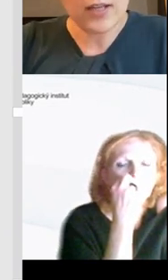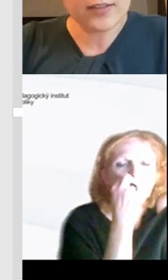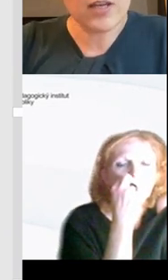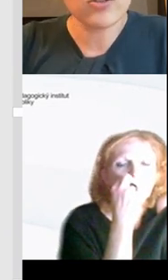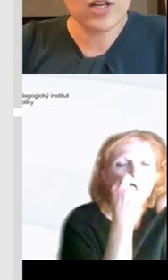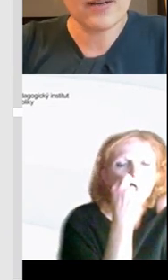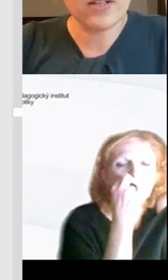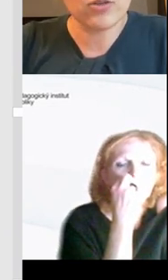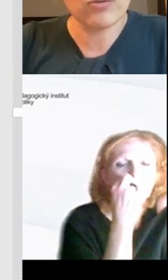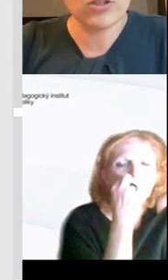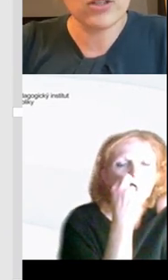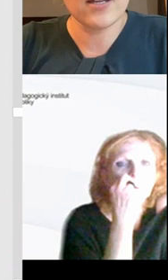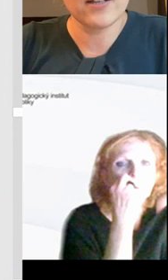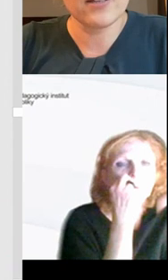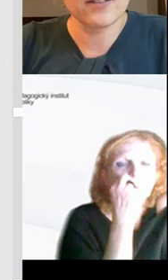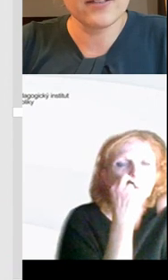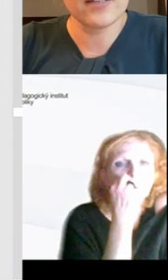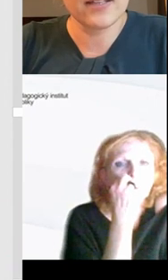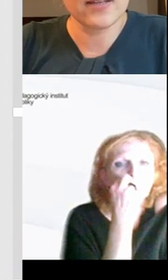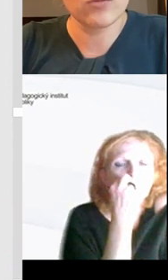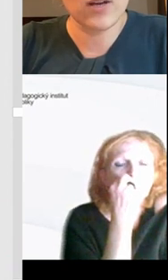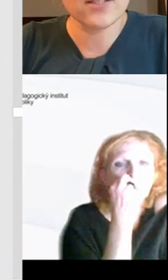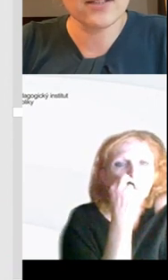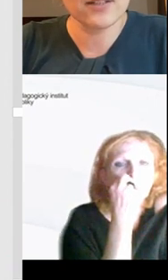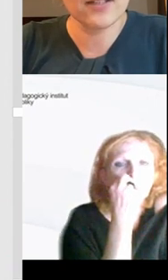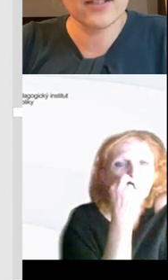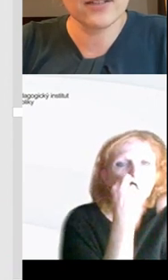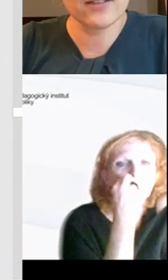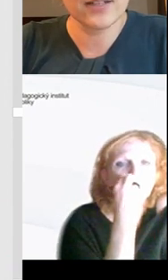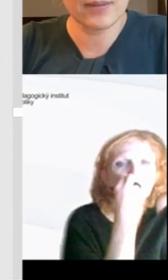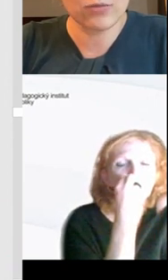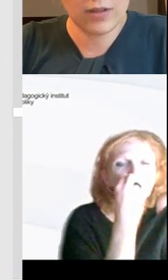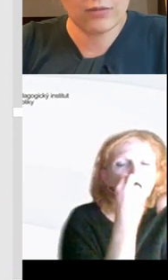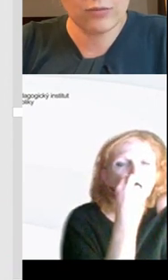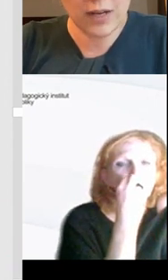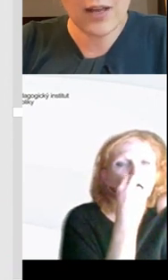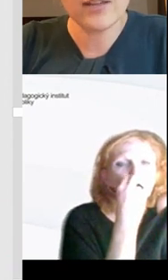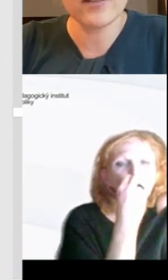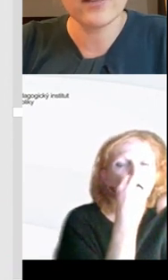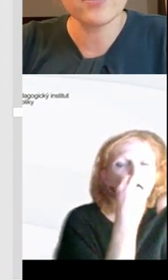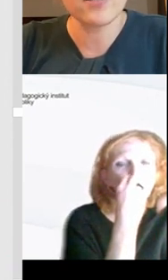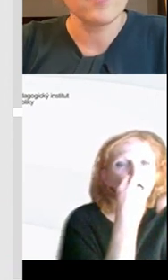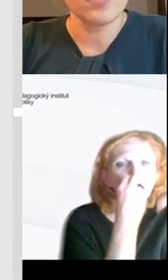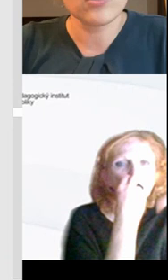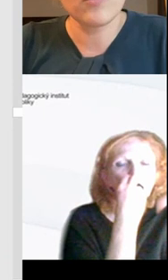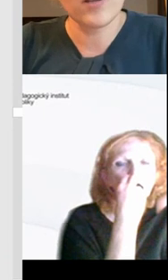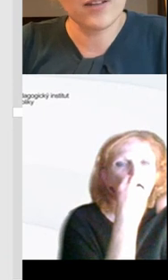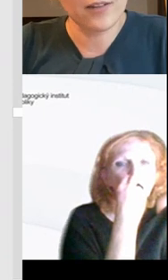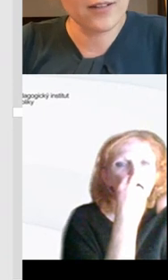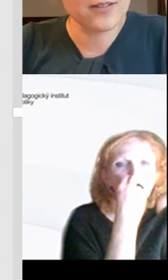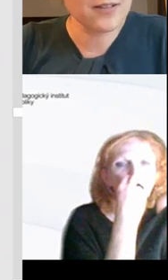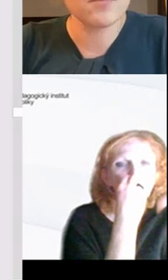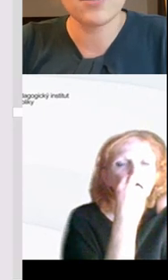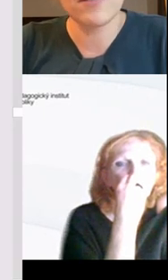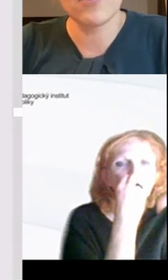textem. No a teď mě ještě napadla, že důležité je dětem ukázat i jak pracuje umělá inteligence, protože